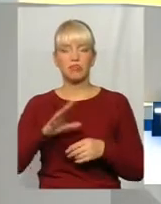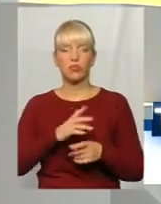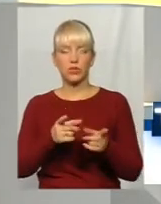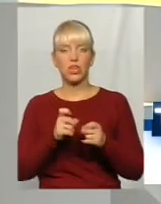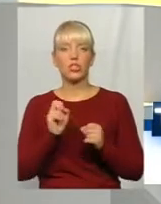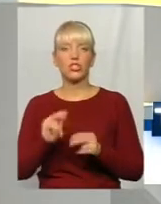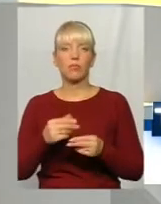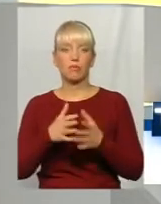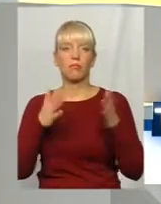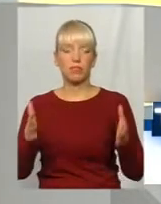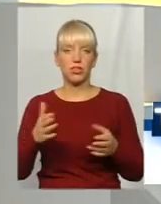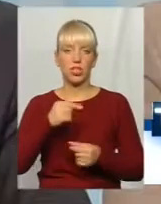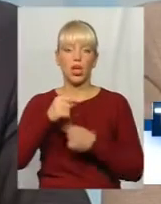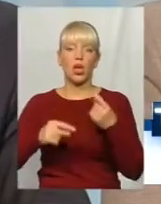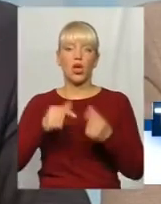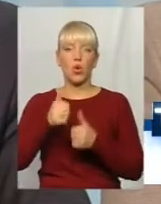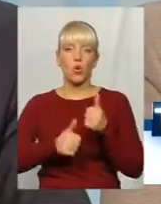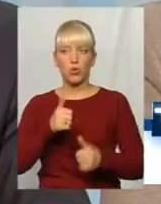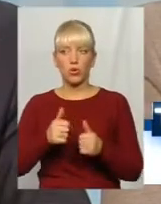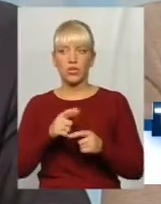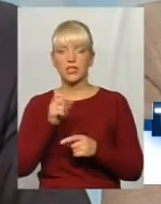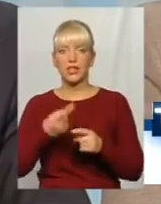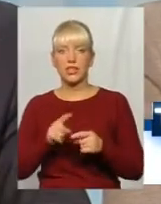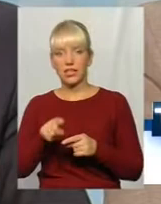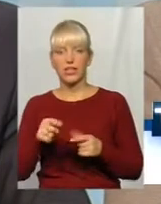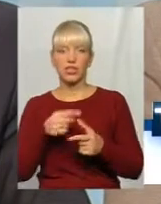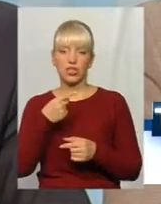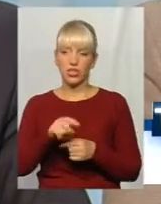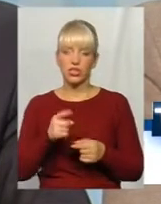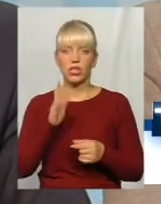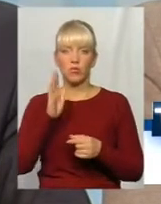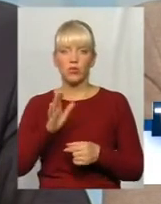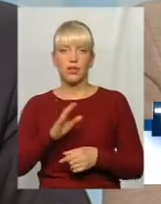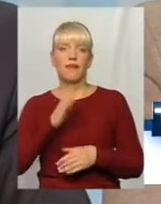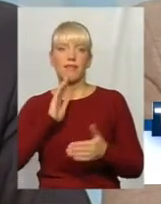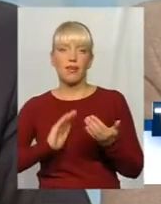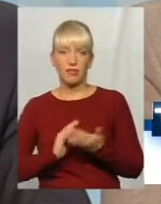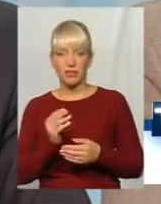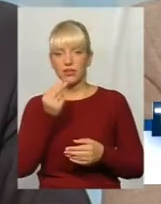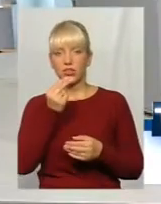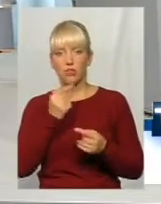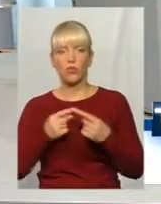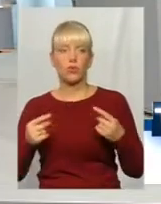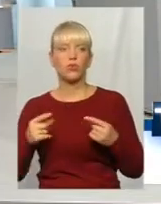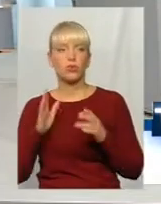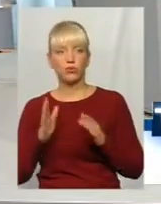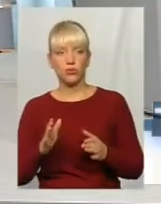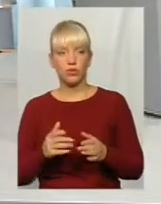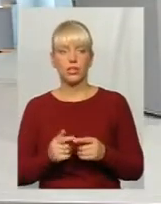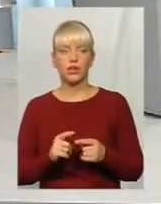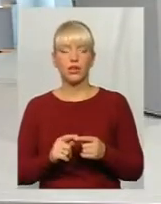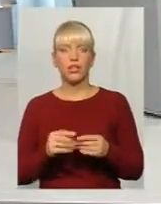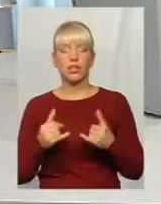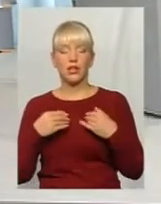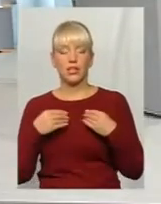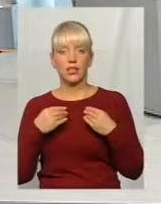вища конкуренція буде за ті чи інші лоти, тим якісніше буде продукт, і тим за нижчою ціною він буде поставлено.